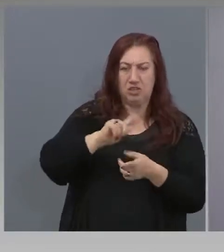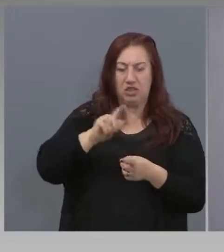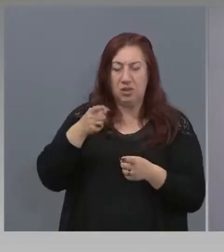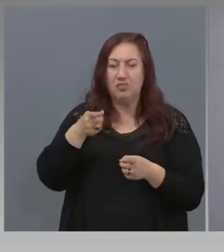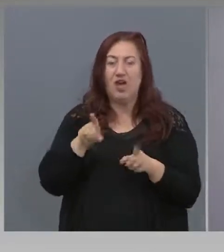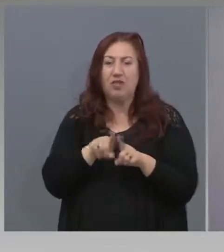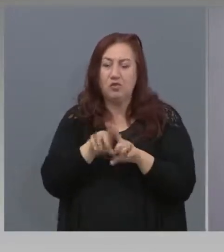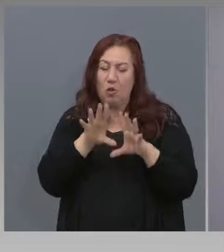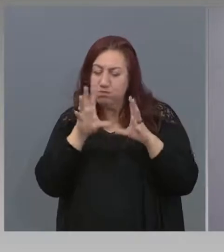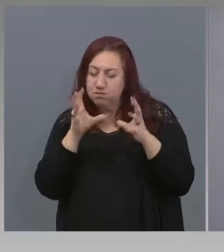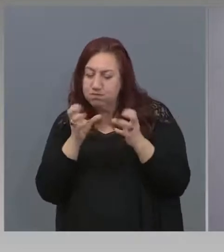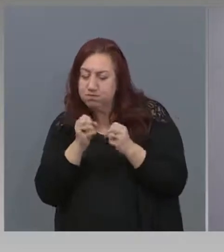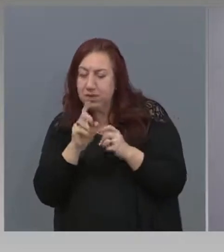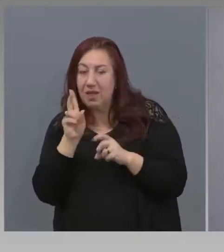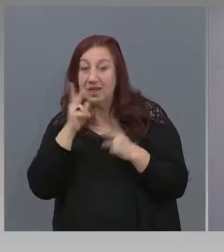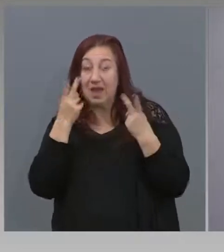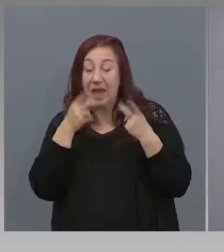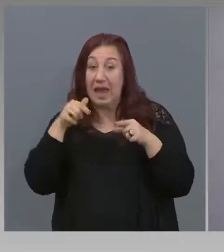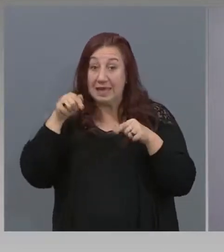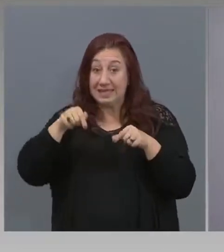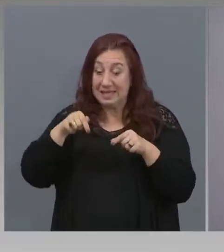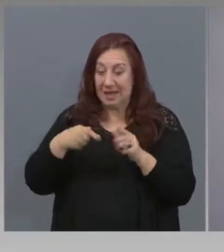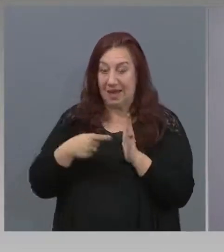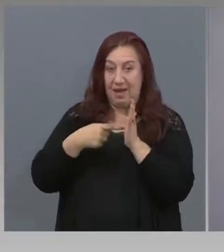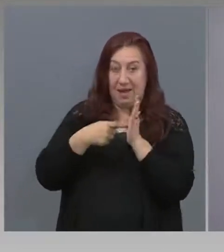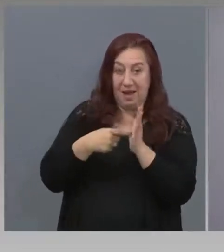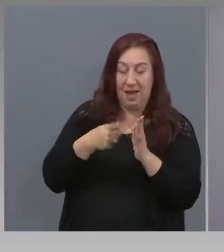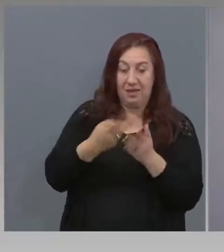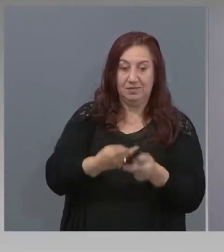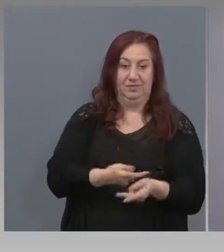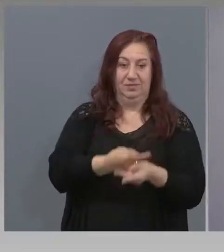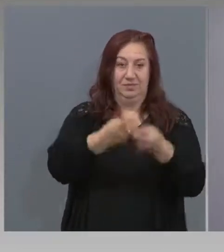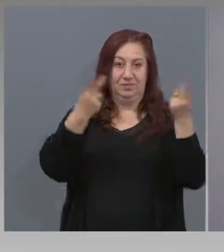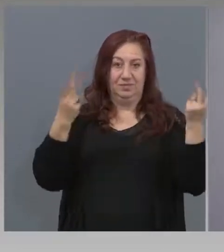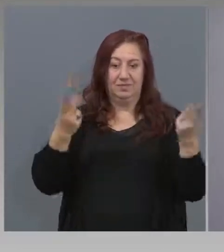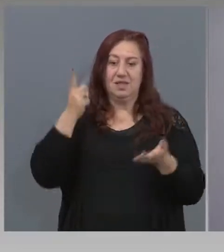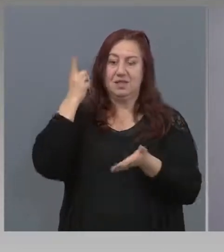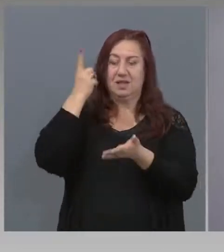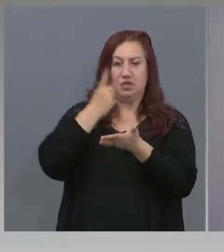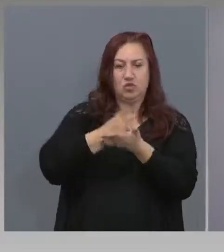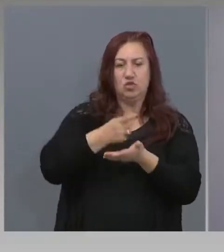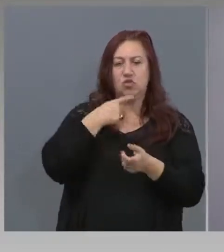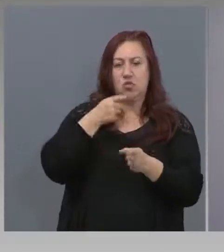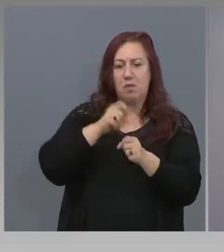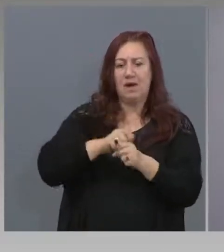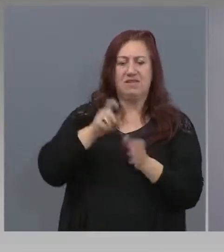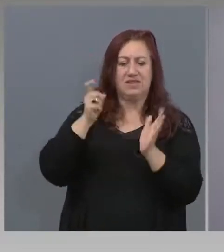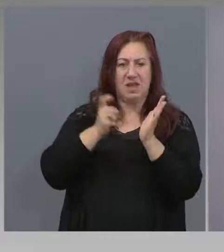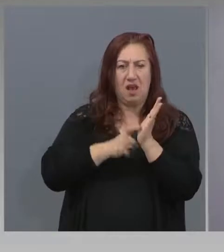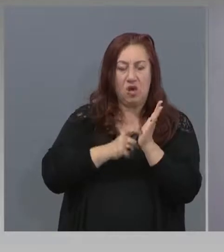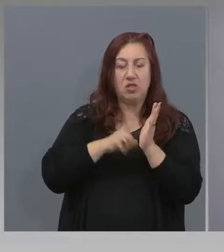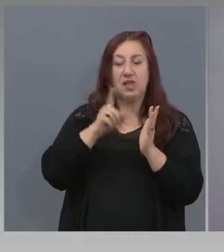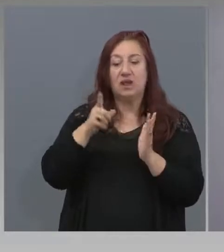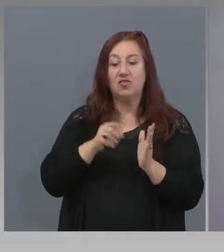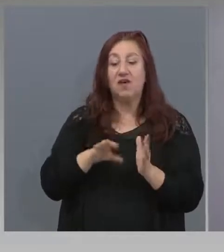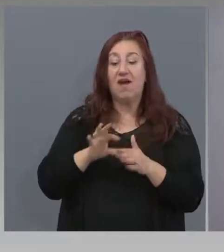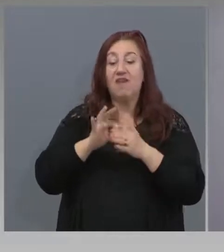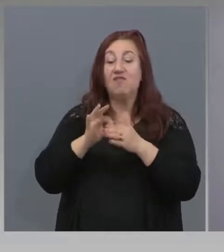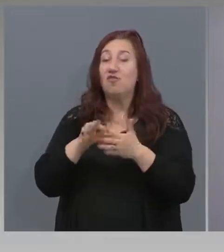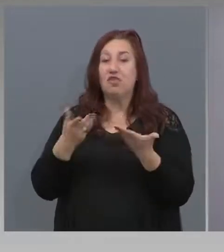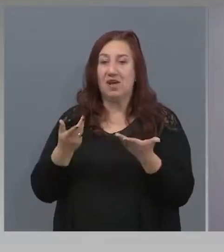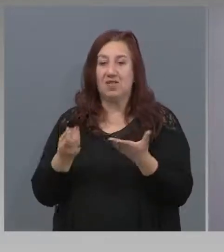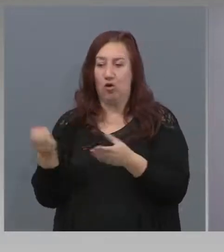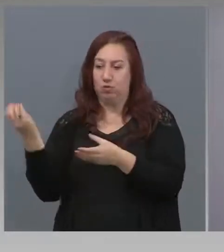така да се каже, приходи, т.е. не намалява приходите в бюджета, е друга тема. Логиката на